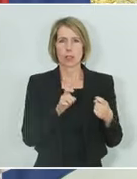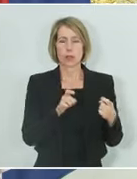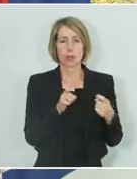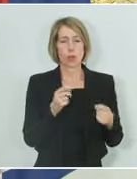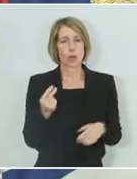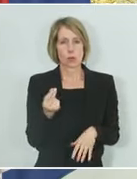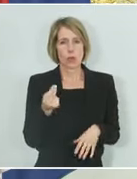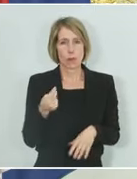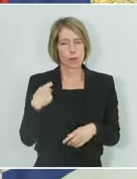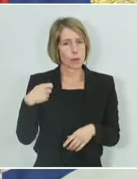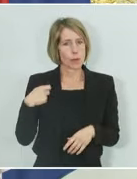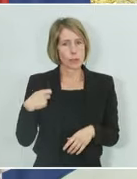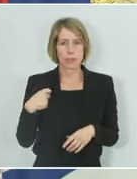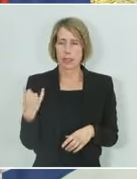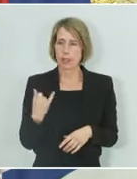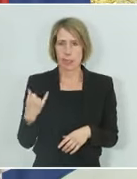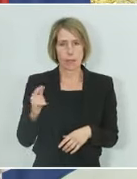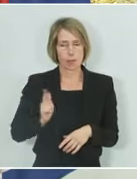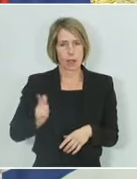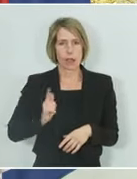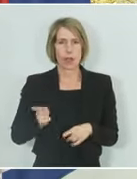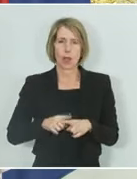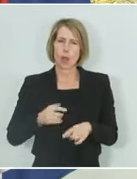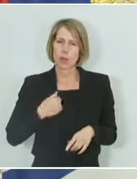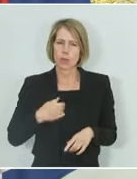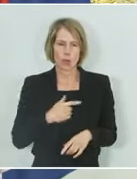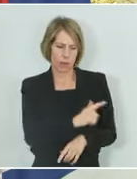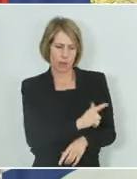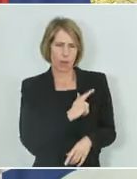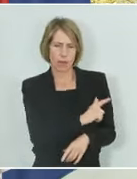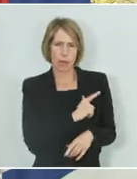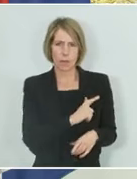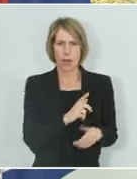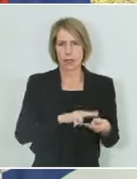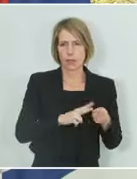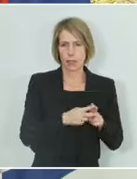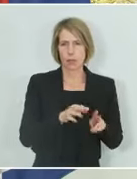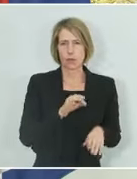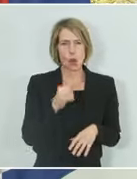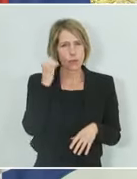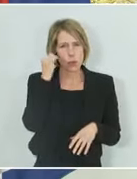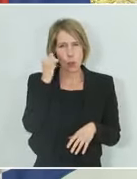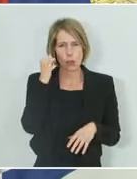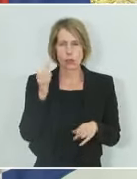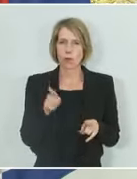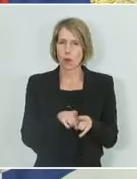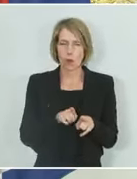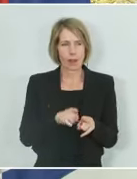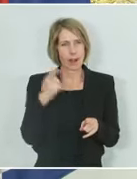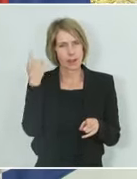Serbien und freue mich immer wieder, wenn wir einander treffen, um auch hier für den Kosovo in dem Sinne